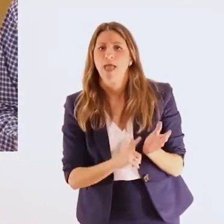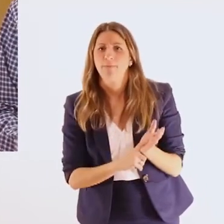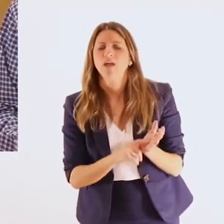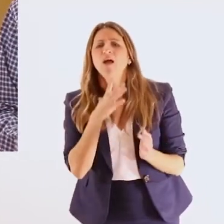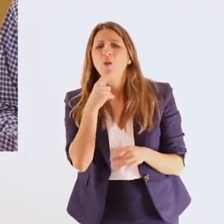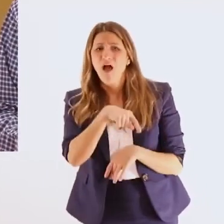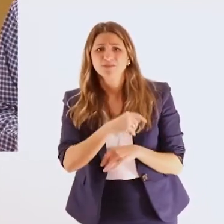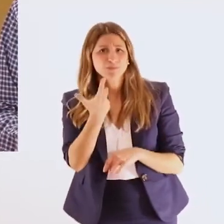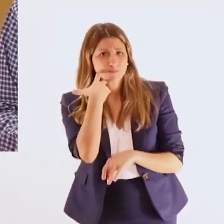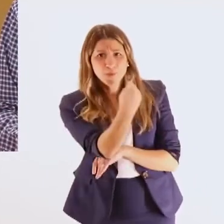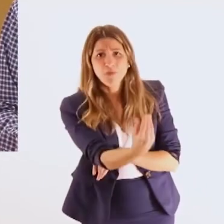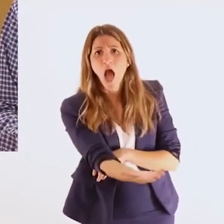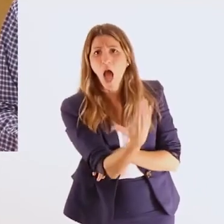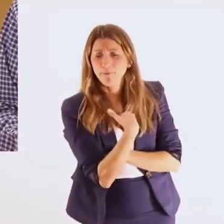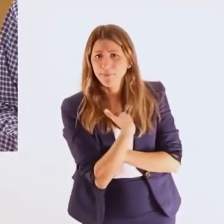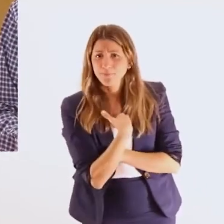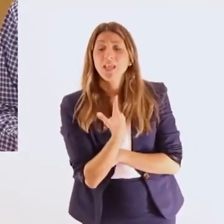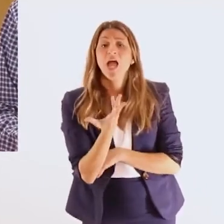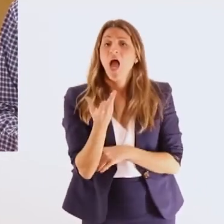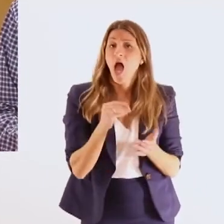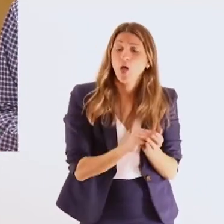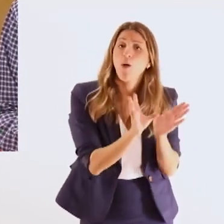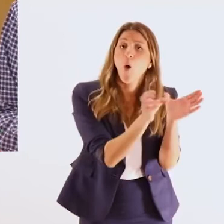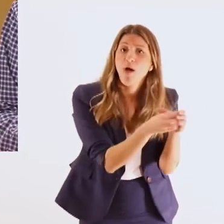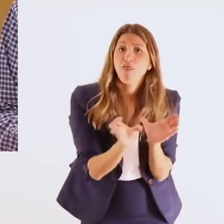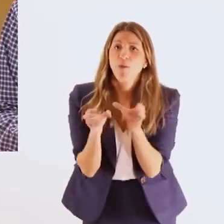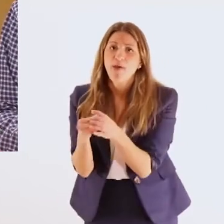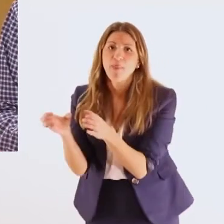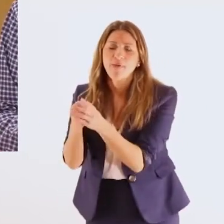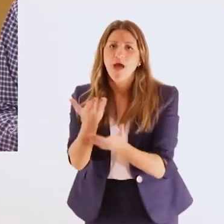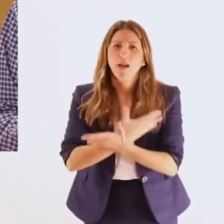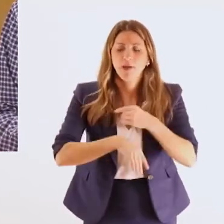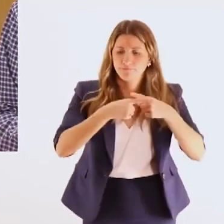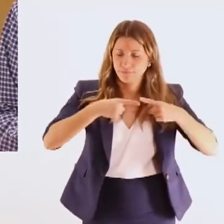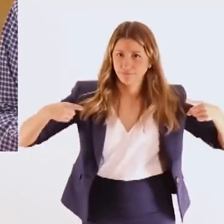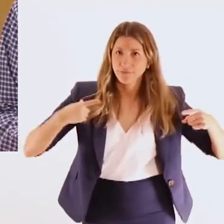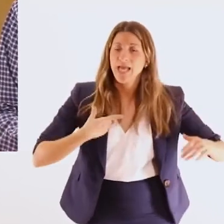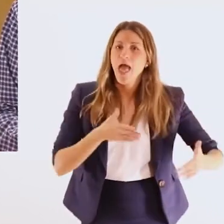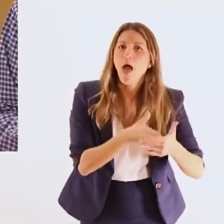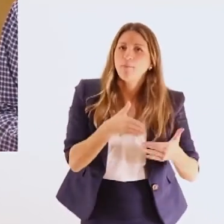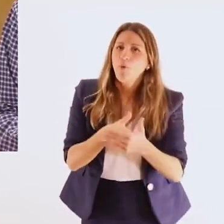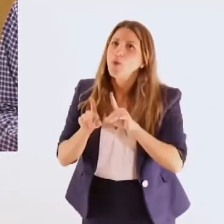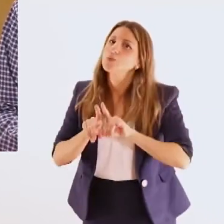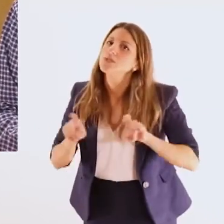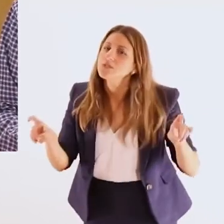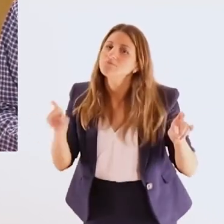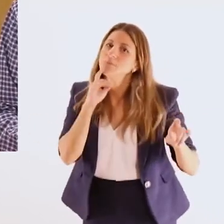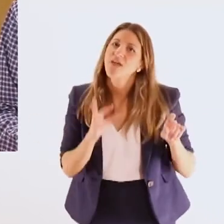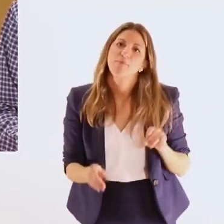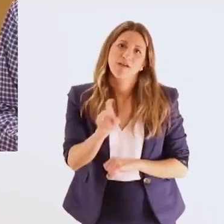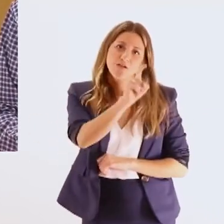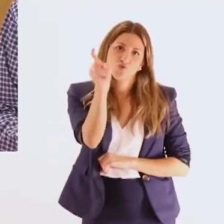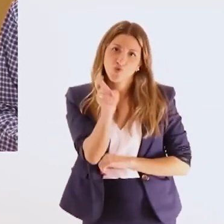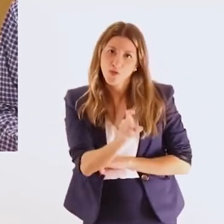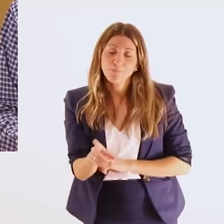συμφιέονται μεταξύ τους με τις διαφορετικές κατηγορίες αναπηρίας καθώς και με τα διαφορετικά είδη εμποδίων με τα οποία έρχονται αντιμέτωπα τα